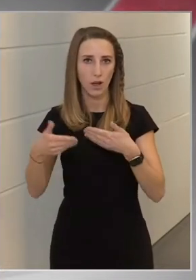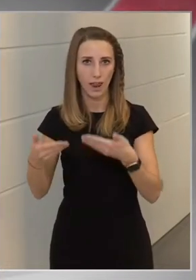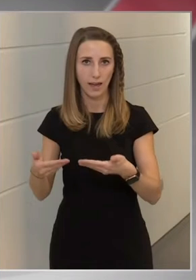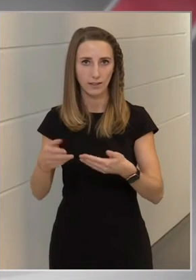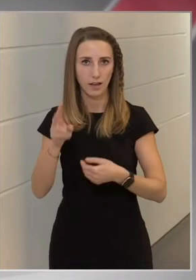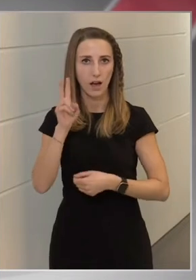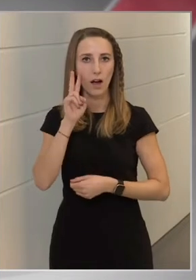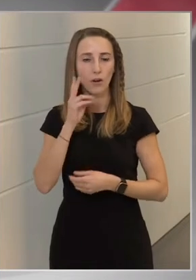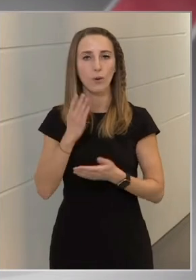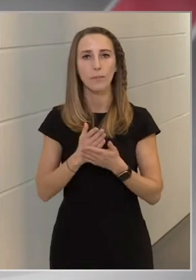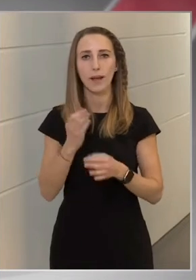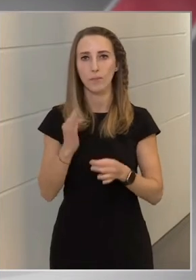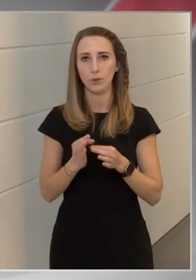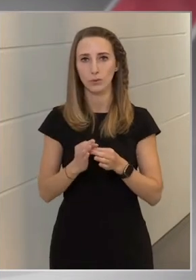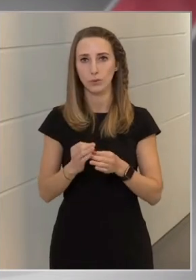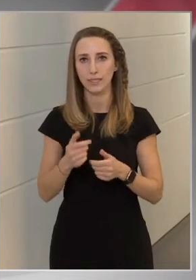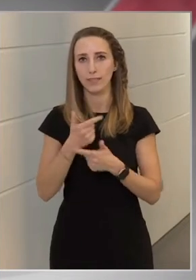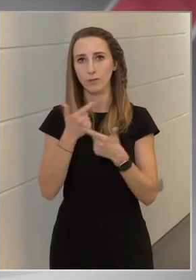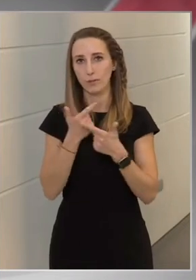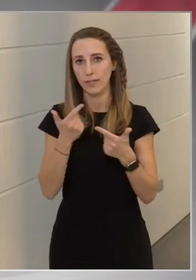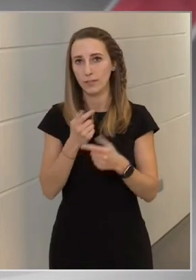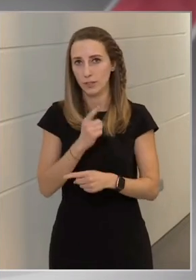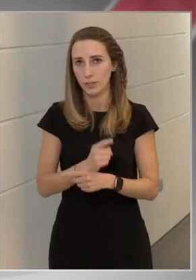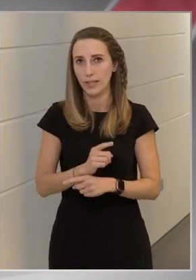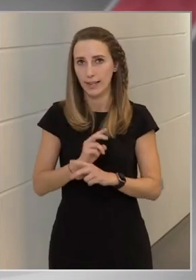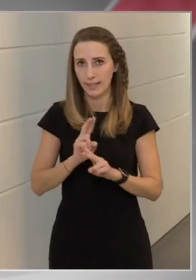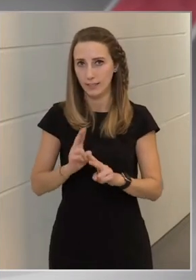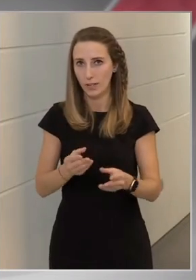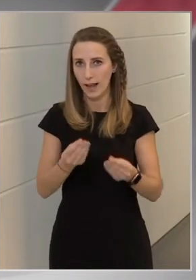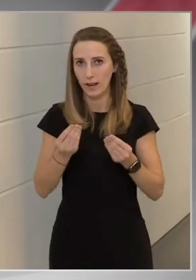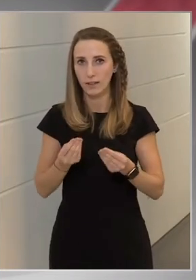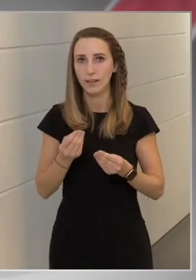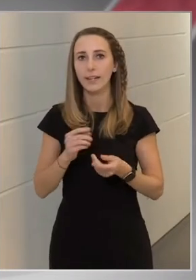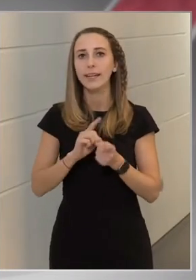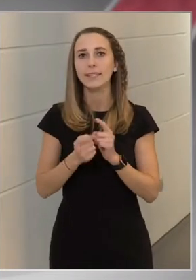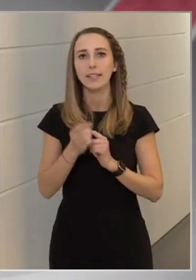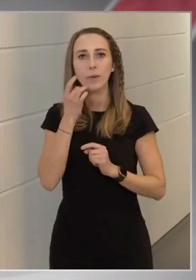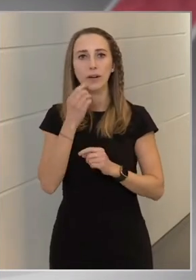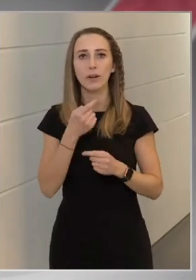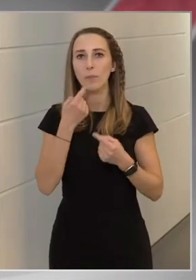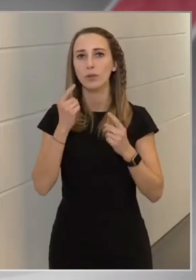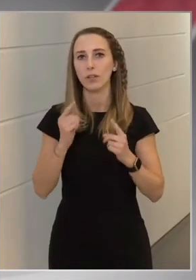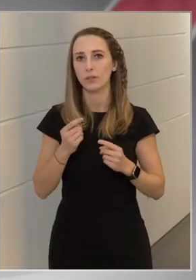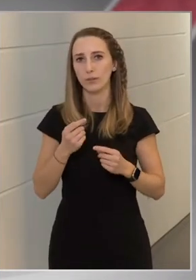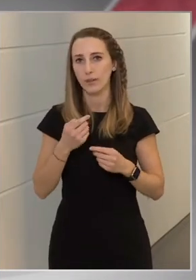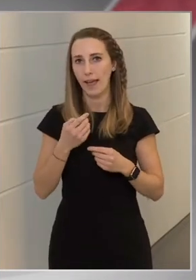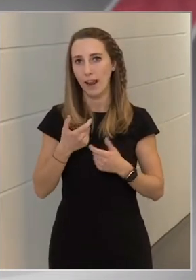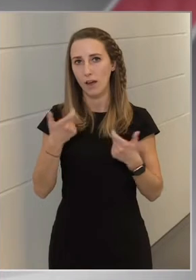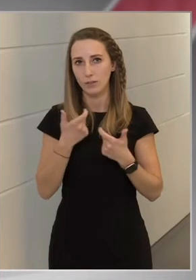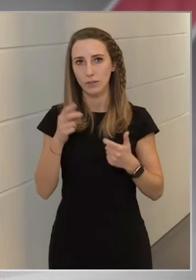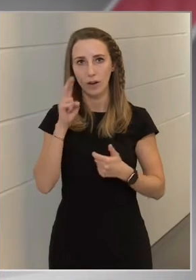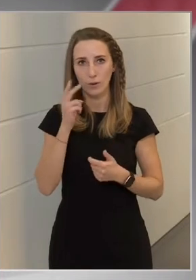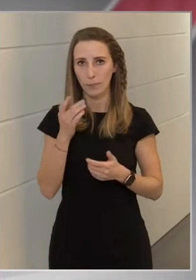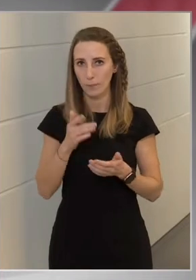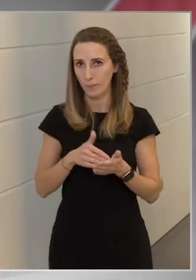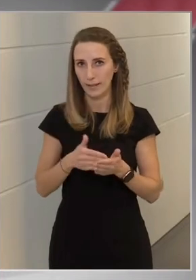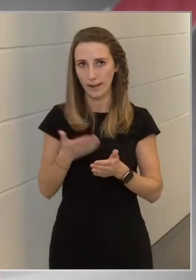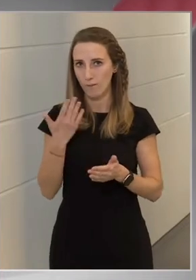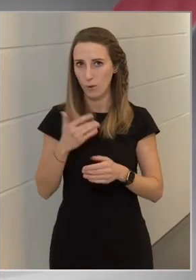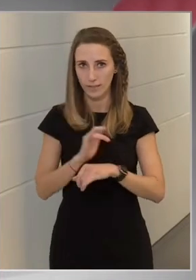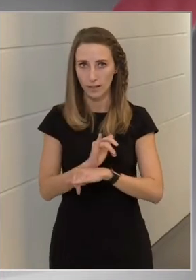már pontos információk is rendelkezésre állnak, hiszen amikor ezek a mondatok tőle elhangzottak, akkor még nem volt a CIA igazgatója, és így, hogy